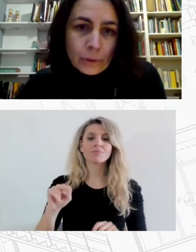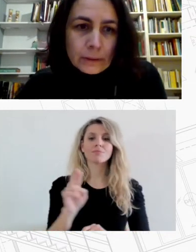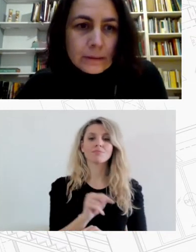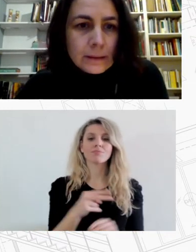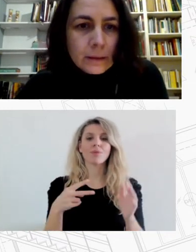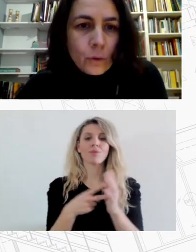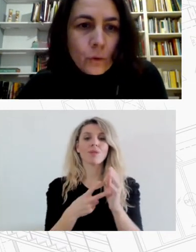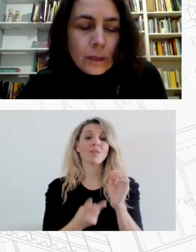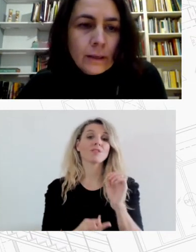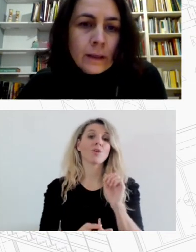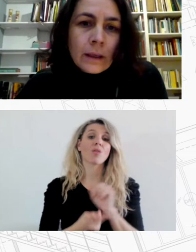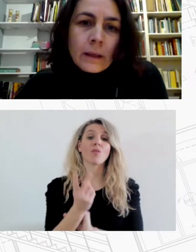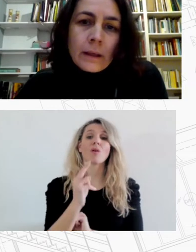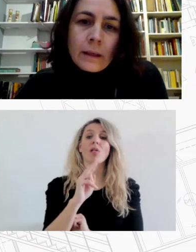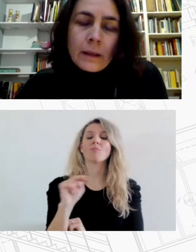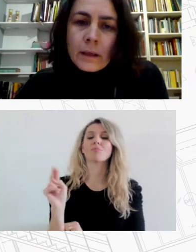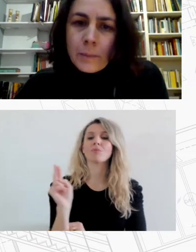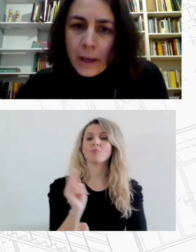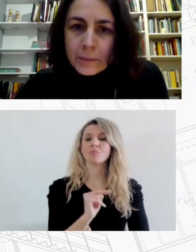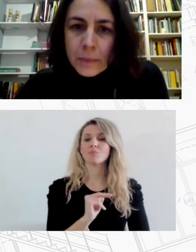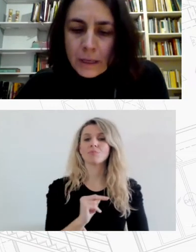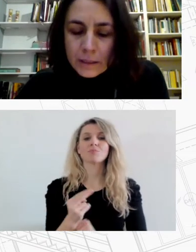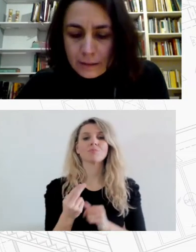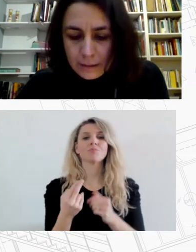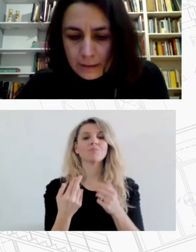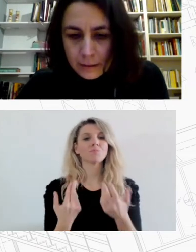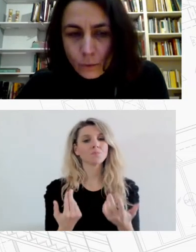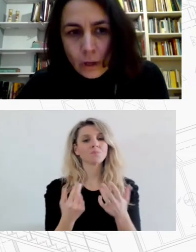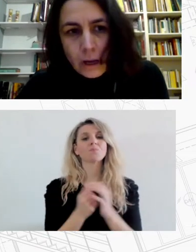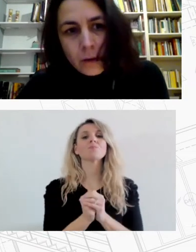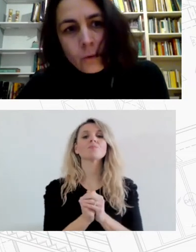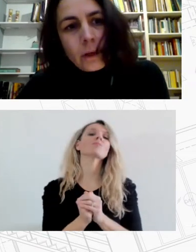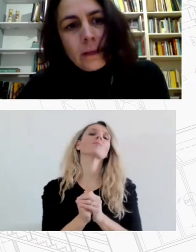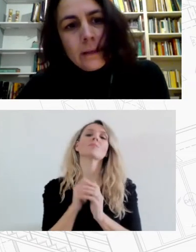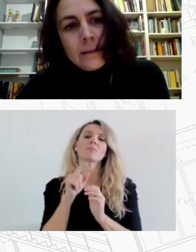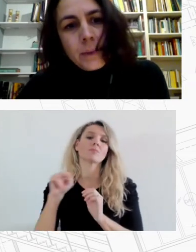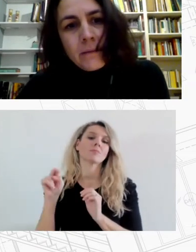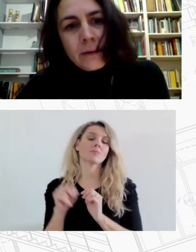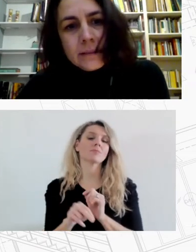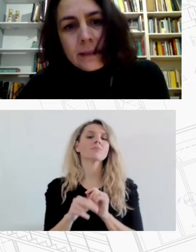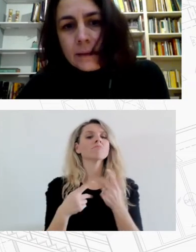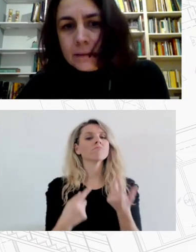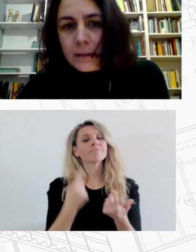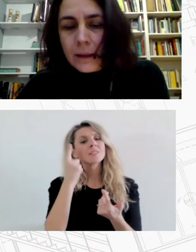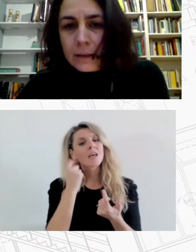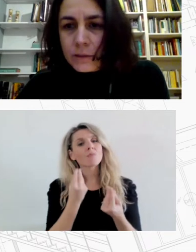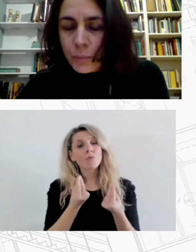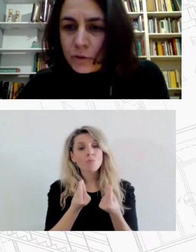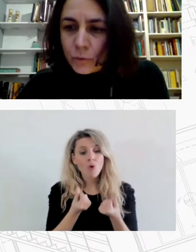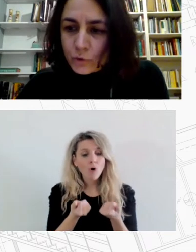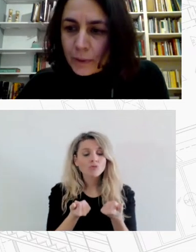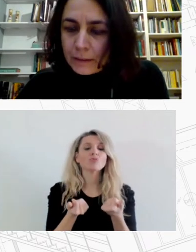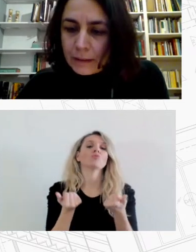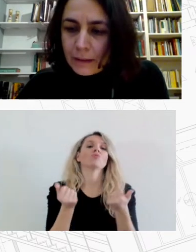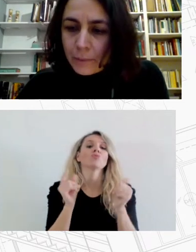τομέα πολιτικής για τη χώρα Υπάρχει ένα know-how για τις παρεμβάσεις έκτακτης ανάγκης οι